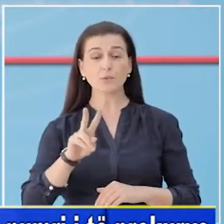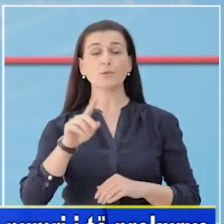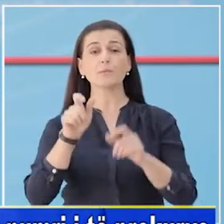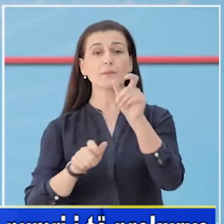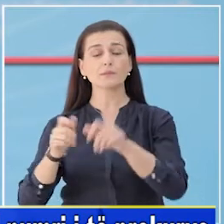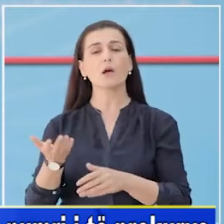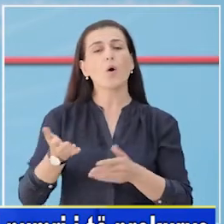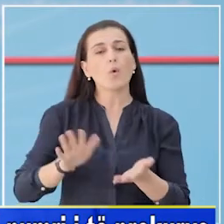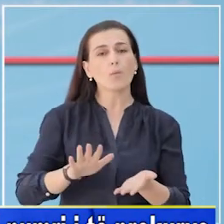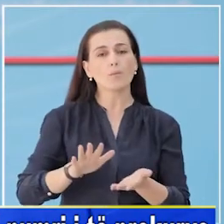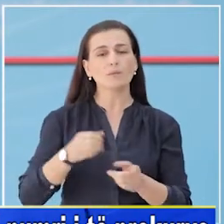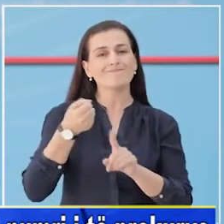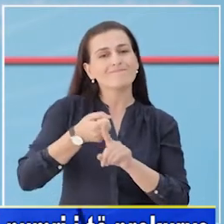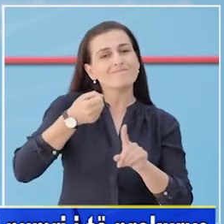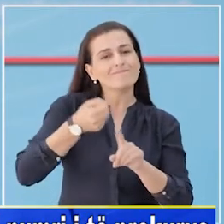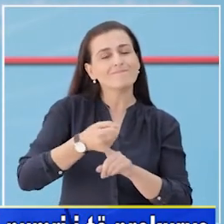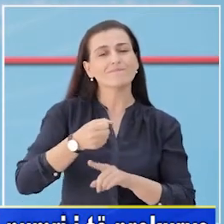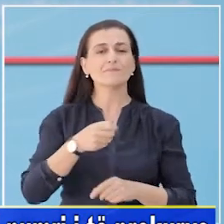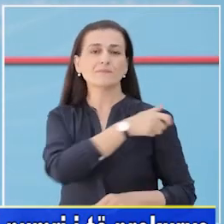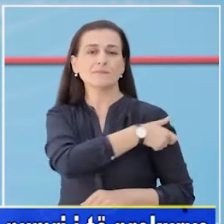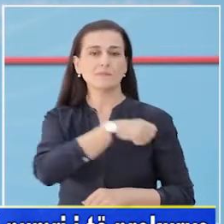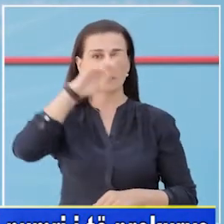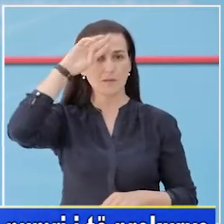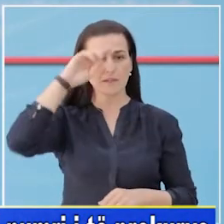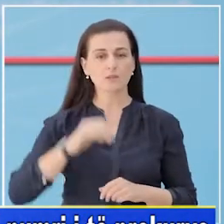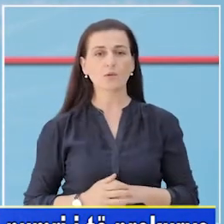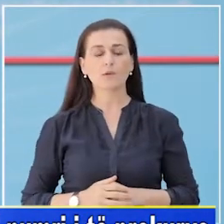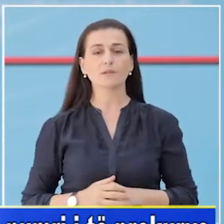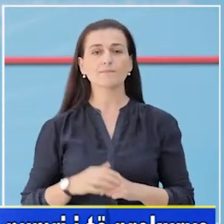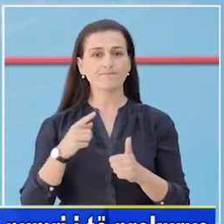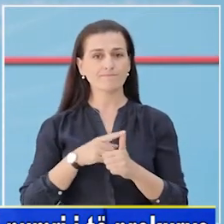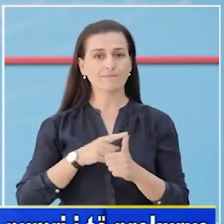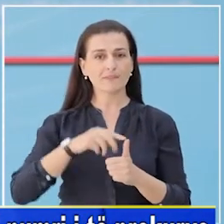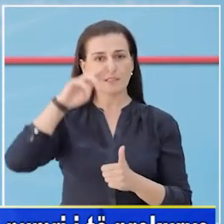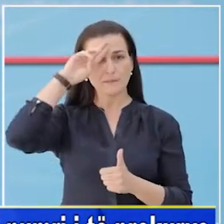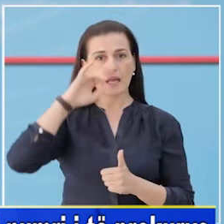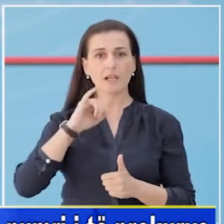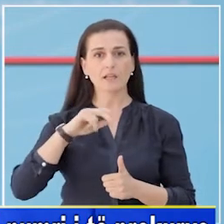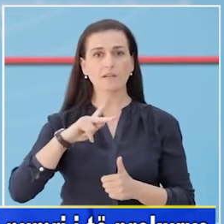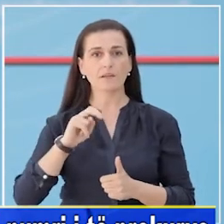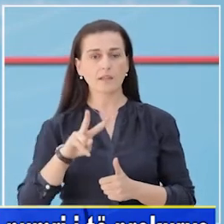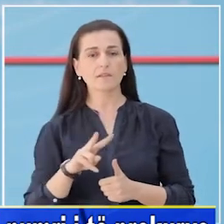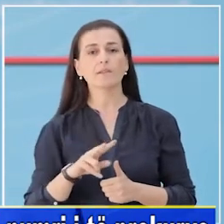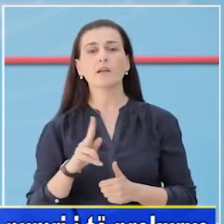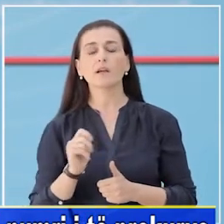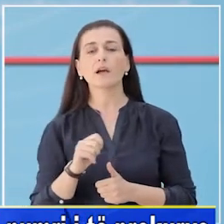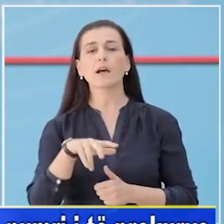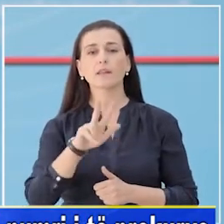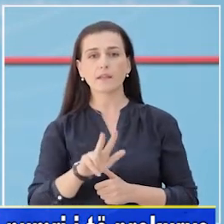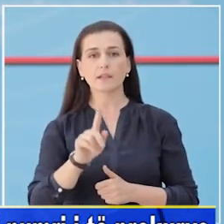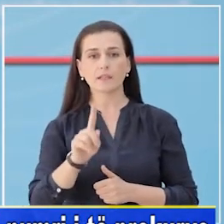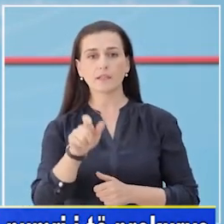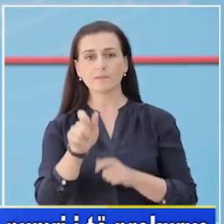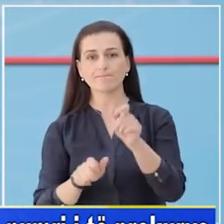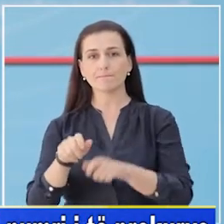burbetejon me këtë së mundje me gjithë përpjekjet e stafit mjekësar. Ju informojmë se në shërbimin infektiv, aktualisht